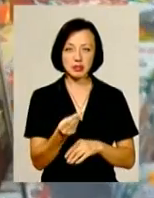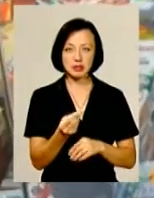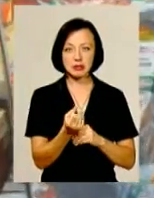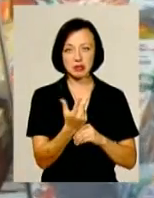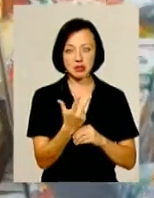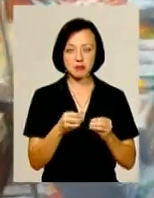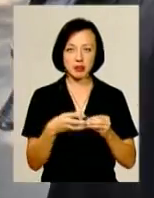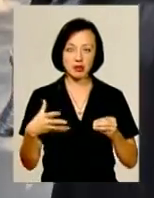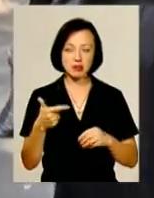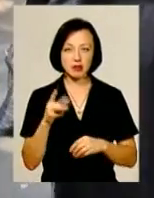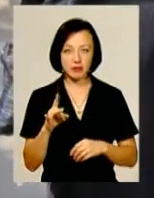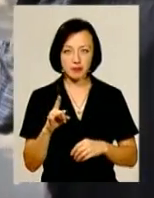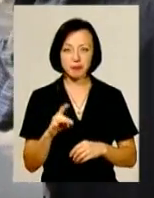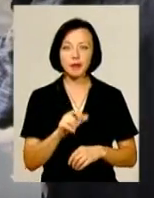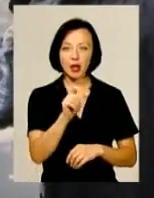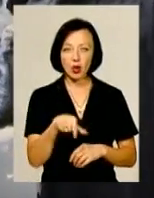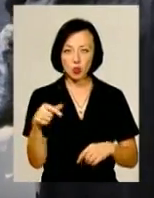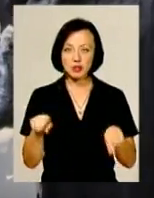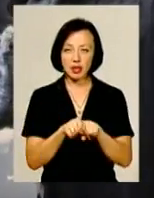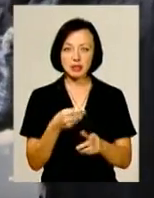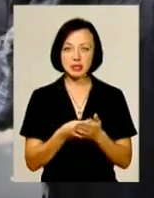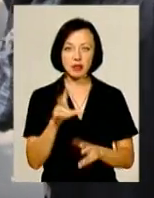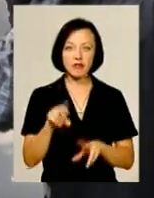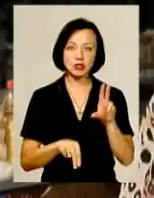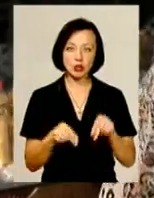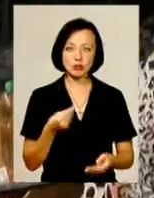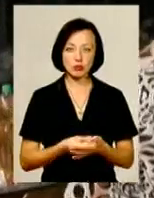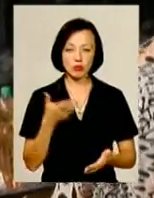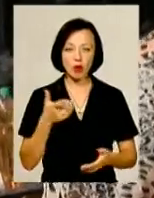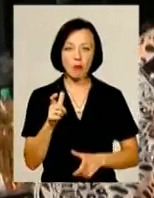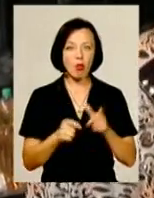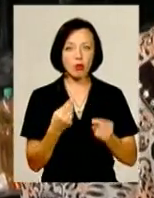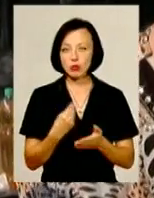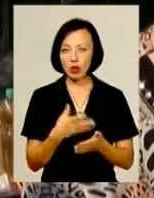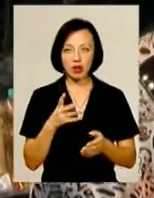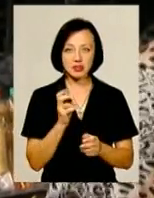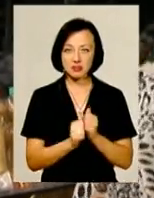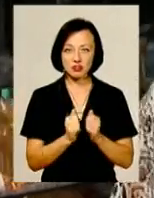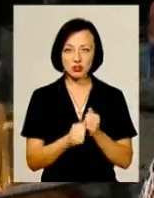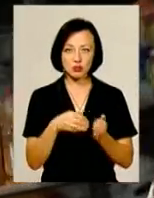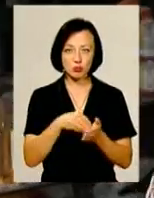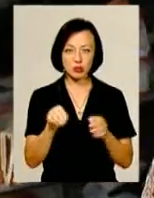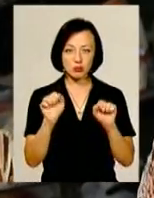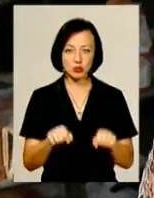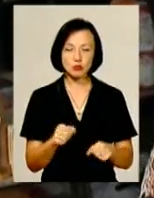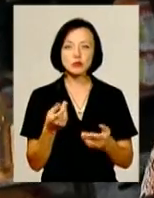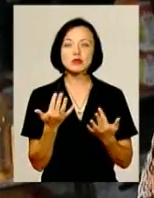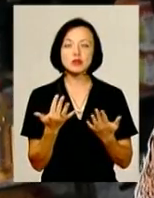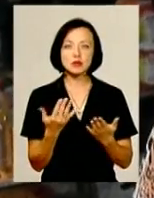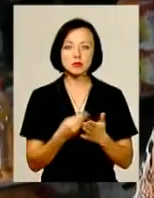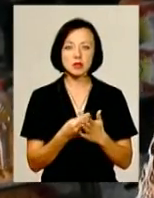13-15 гривень. Краяни такі ціни вважають за високими. Молоко дорогое, ти ні кожен раз візьмеш. Дорого, а у чому?